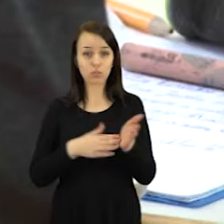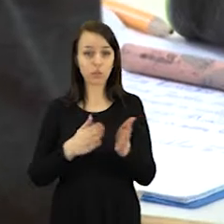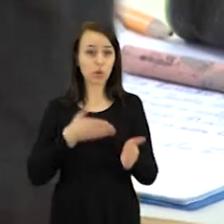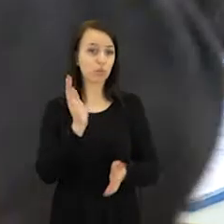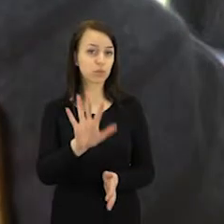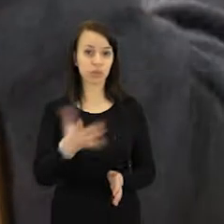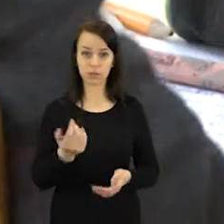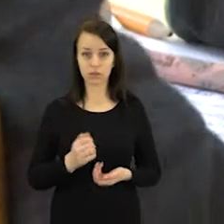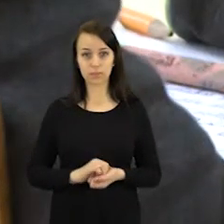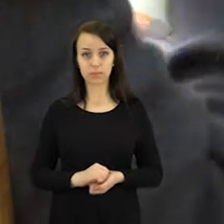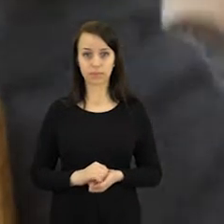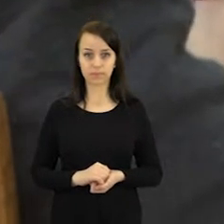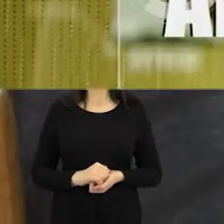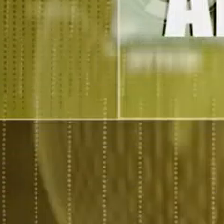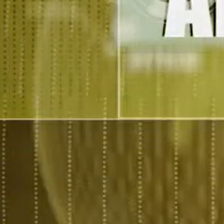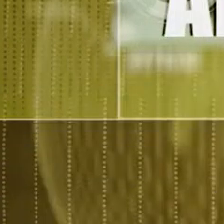toliau darys su šią mokykla.